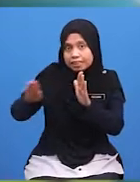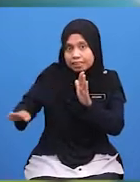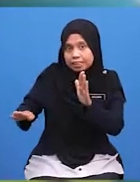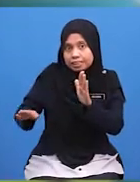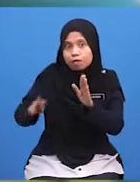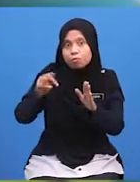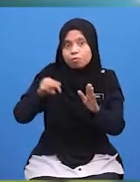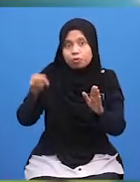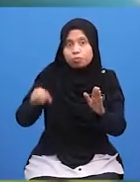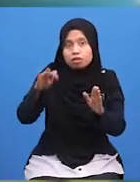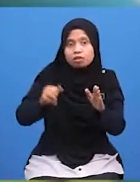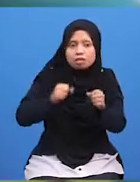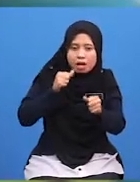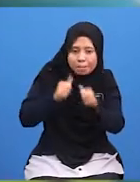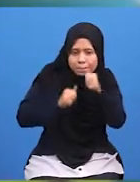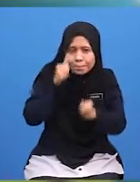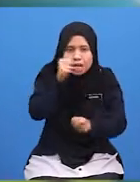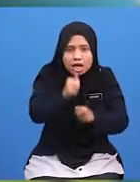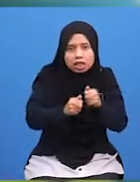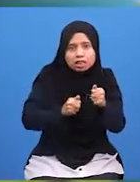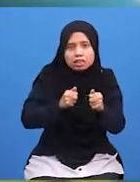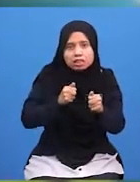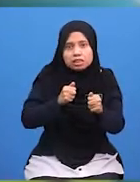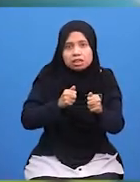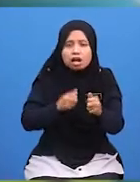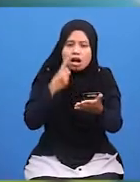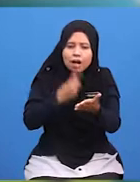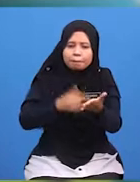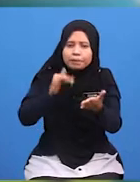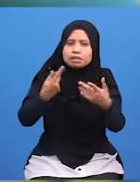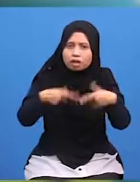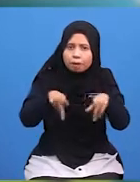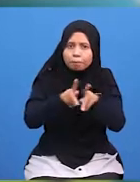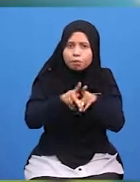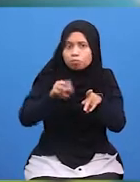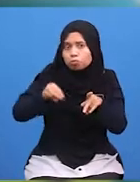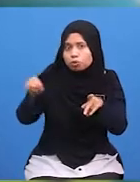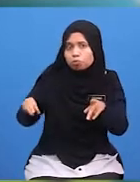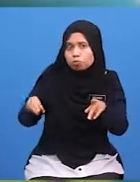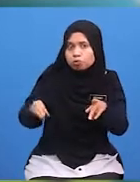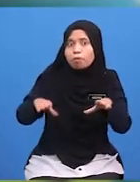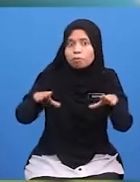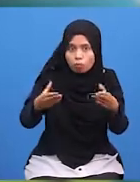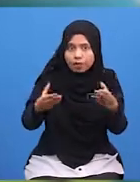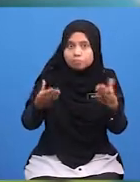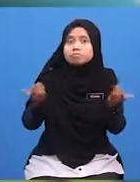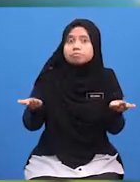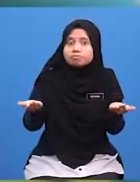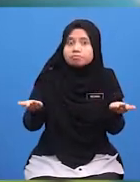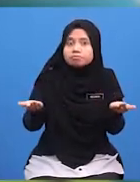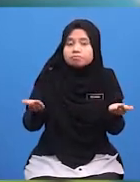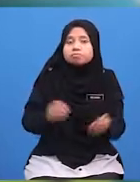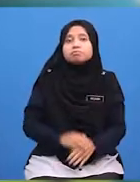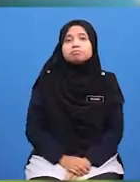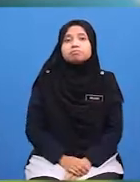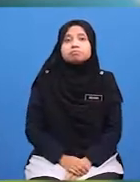-adik Murid-murid Yang Berlari Di ruang Tamu Apa Yang Perlu Murid-murid Lakukan Terhadap